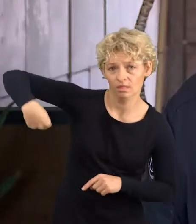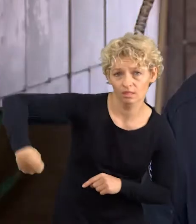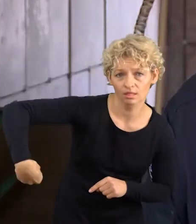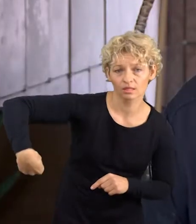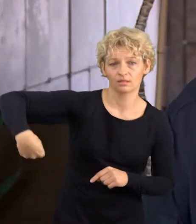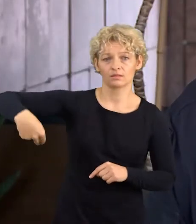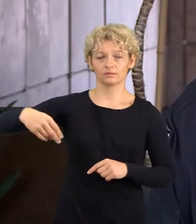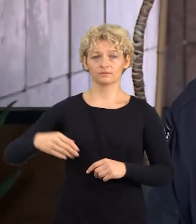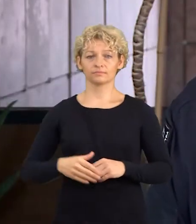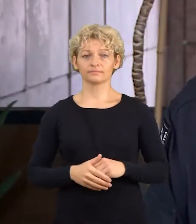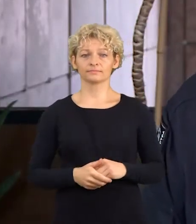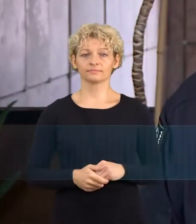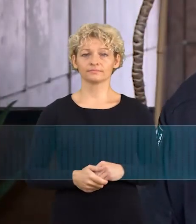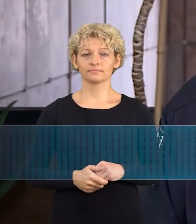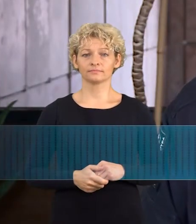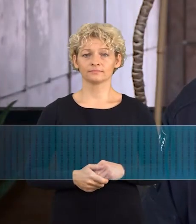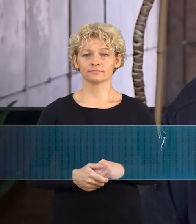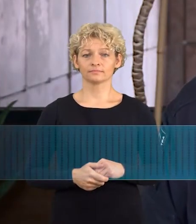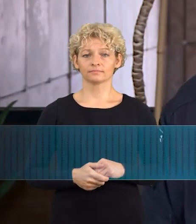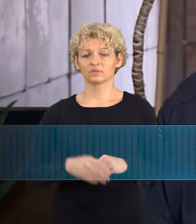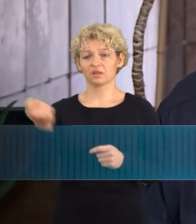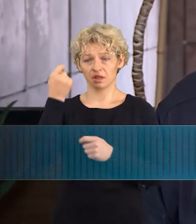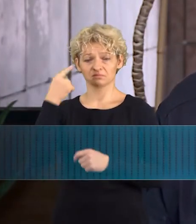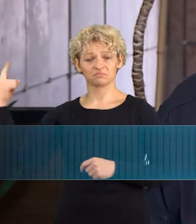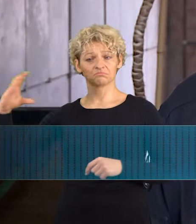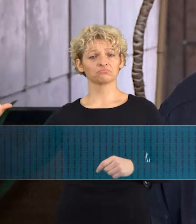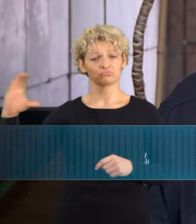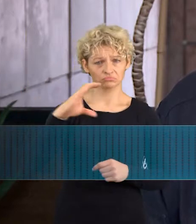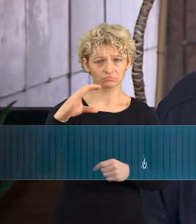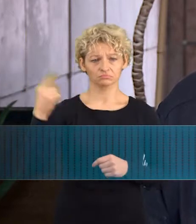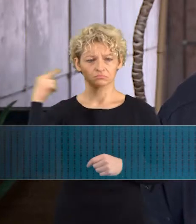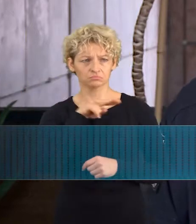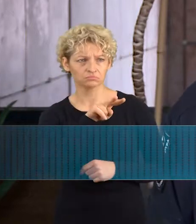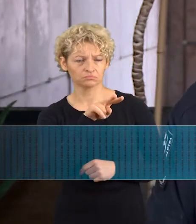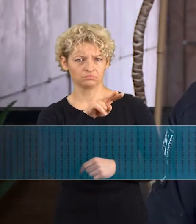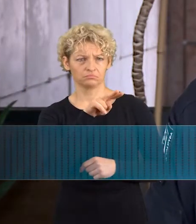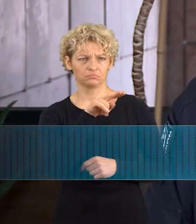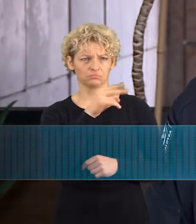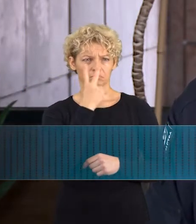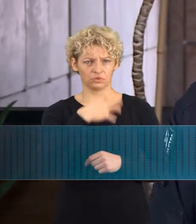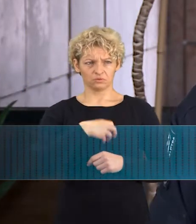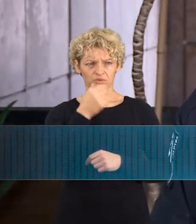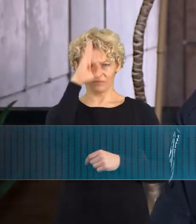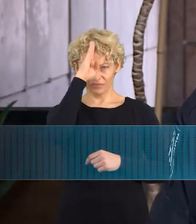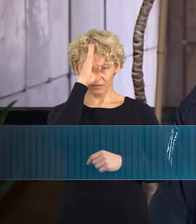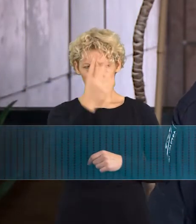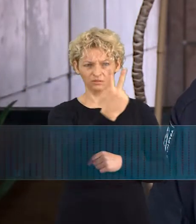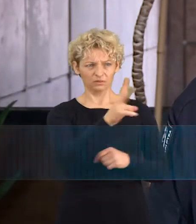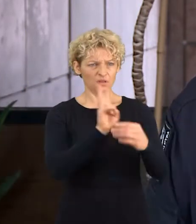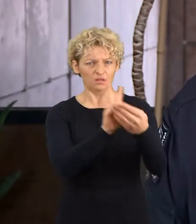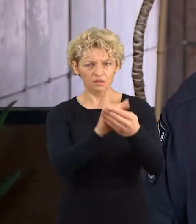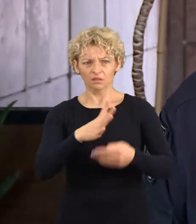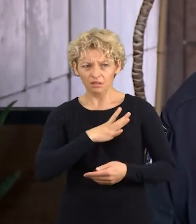Atvykus gaisriniai buvo jie iš tų patalpų išvaduoti, nes krosnis stovėjo prie išėjimų.